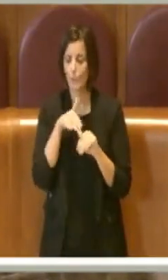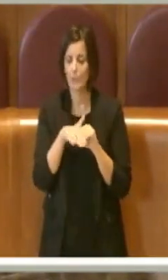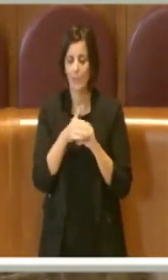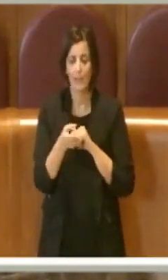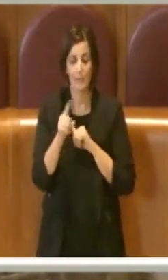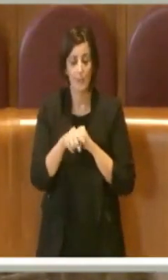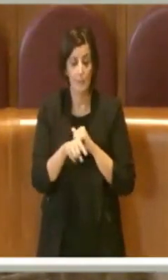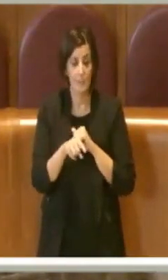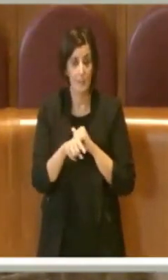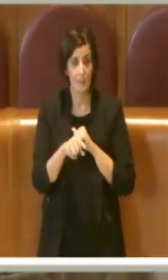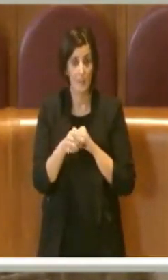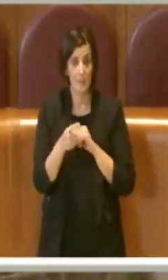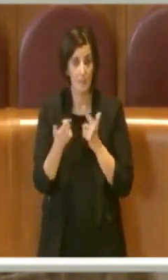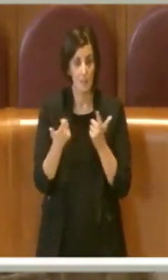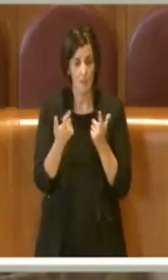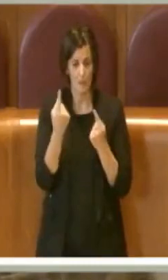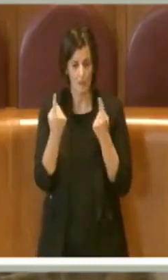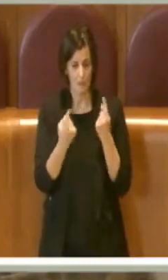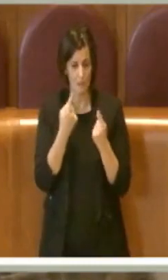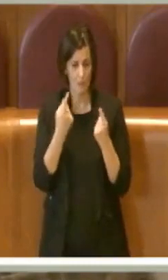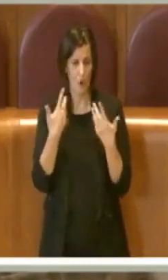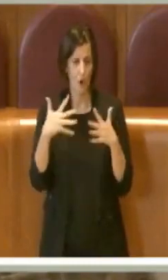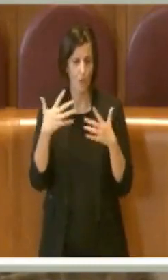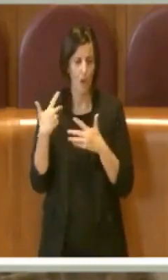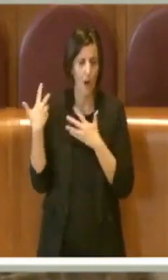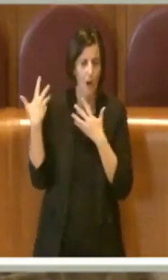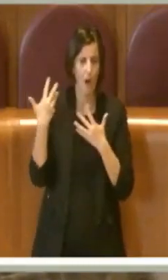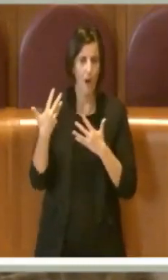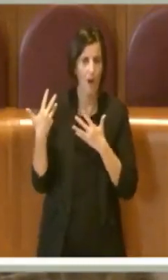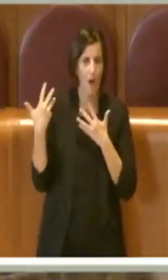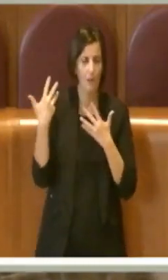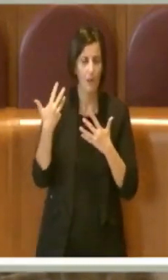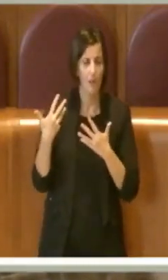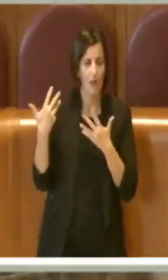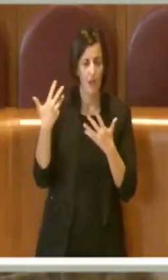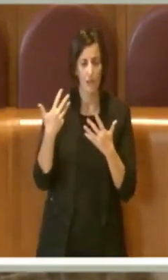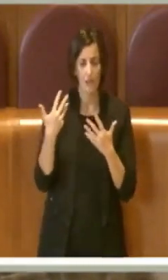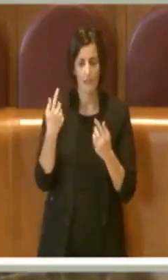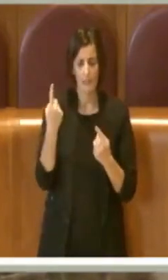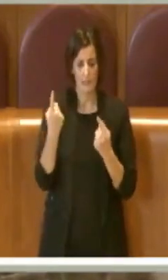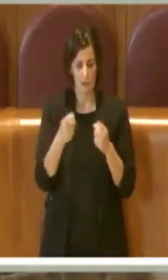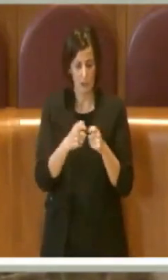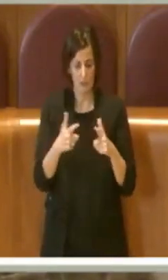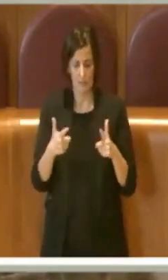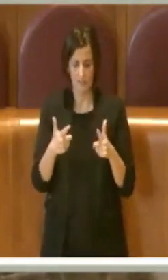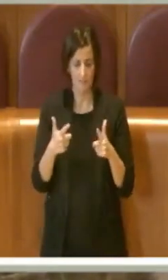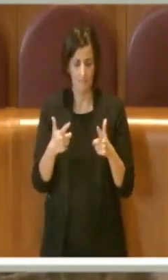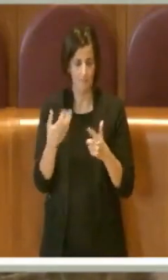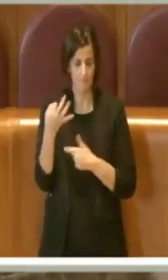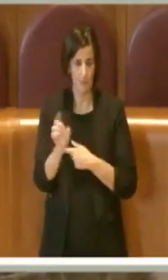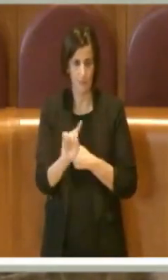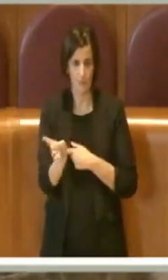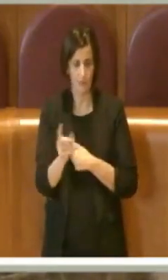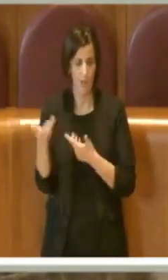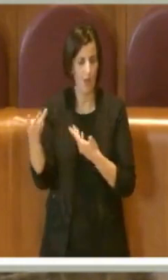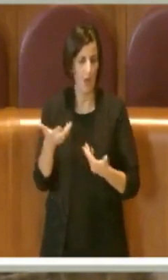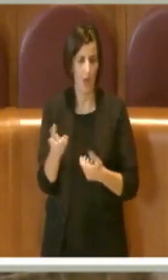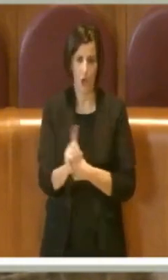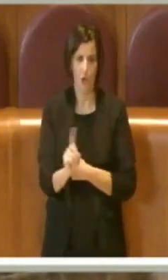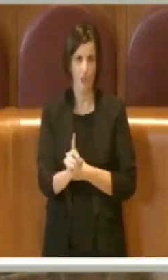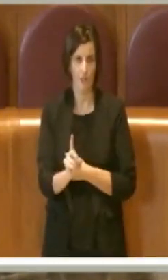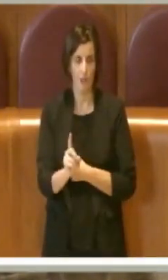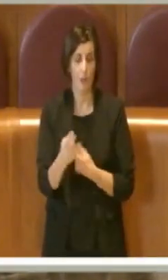risolvere una questione ormai decennale di una città inefficiente e non accogliente.